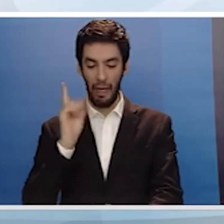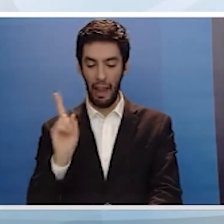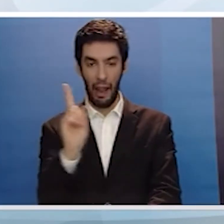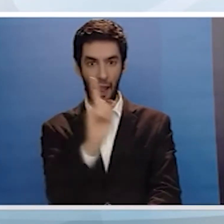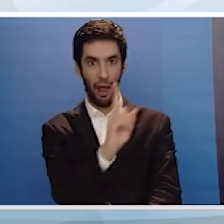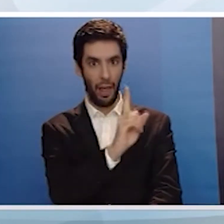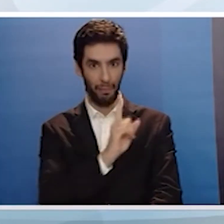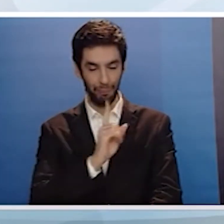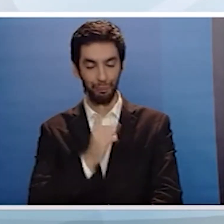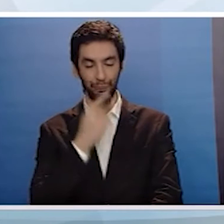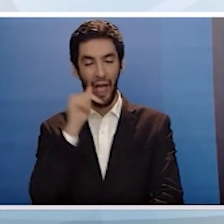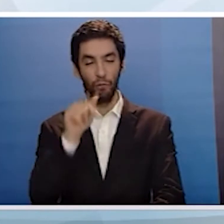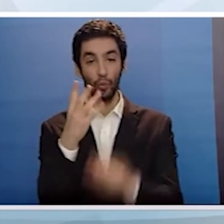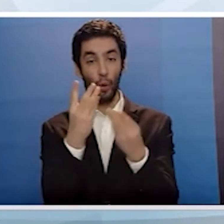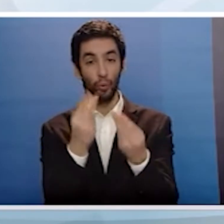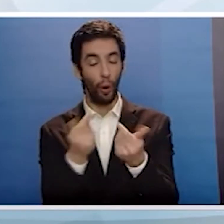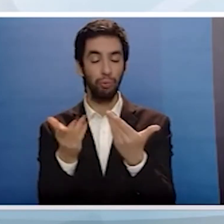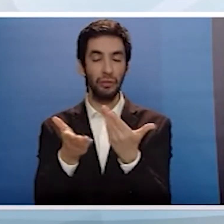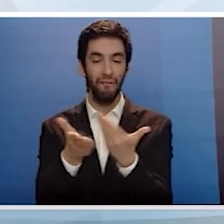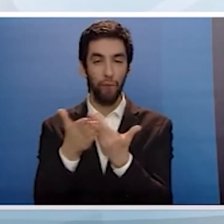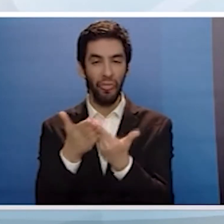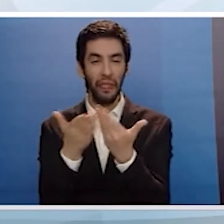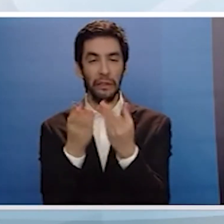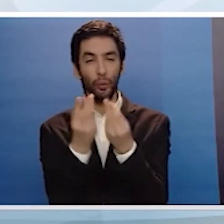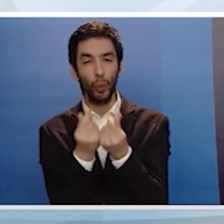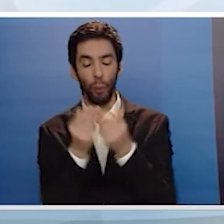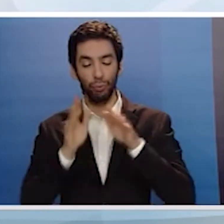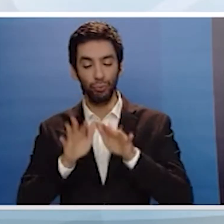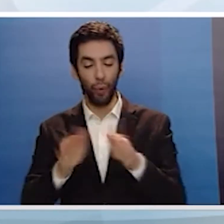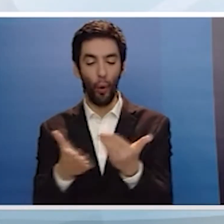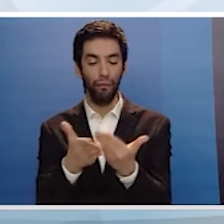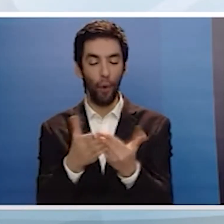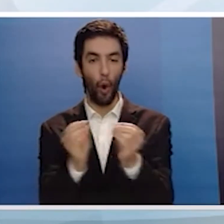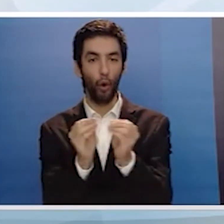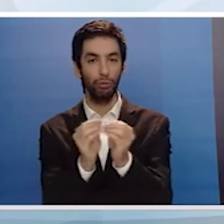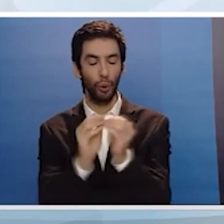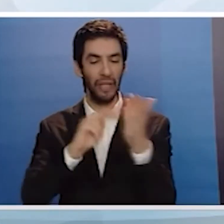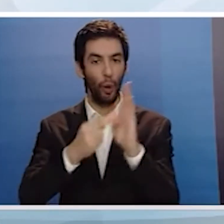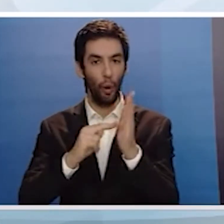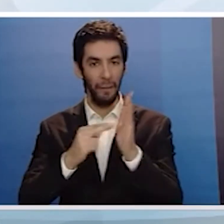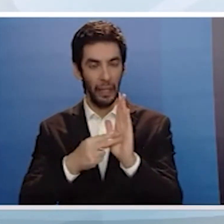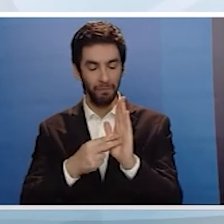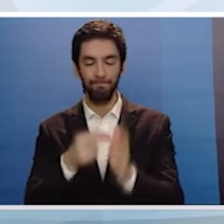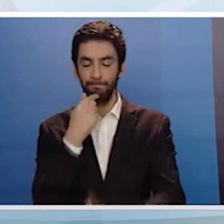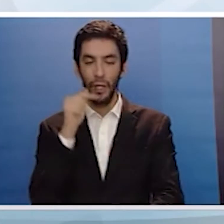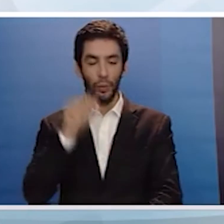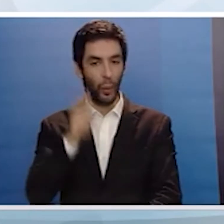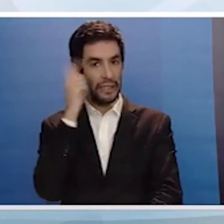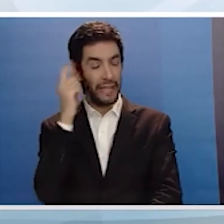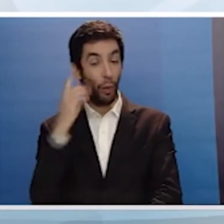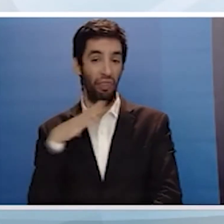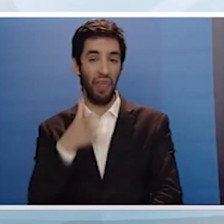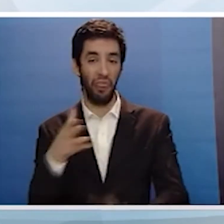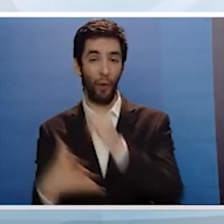έχουν κατά το δυνατόν ομοιόμορφη κατανομής στους πολίτες είτε άμεσα είτε έμμεσα για να μειωθεί η φτωχοποίηση ομάδων του πληθυσμού